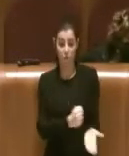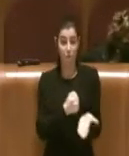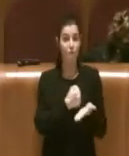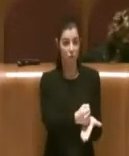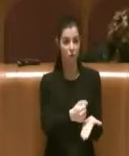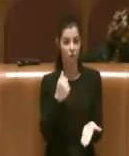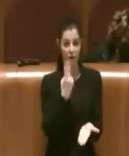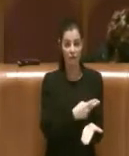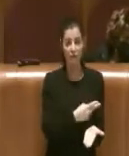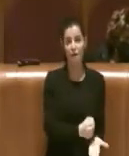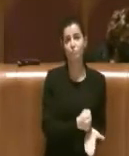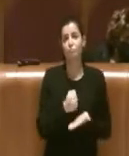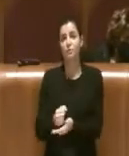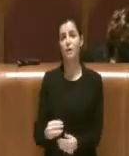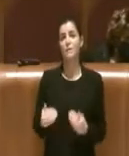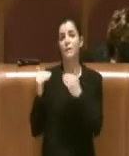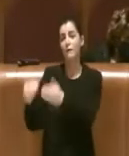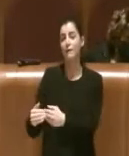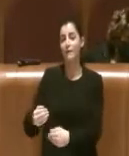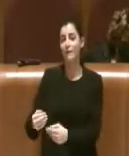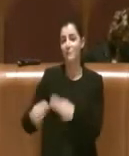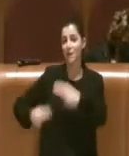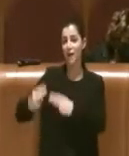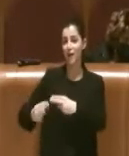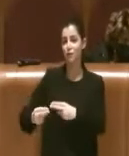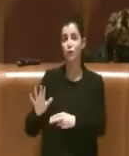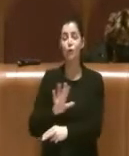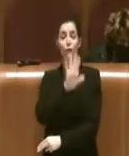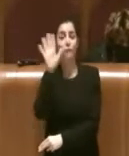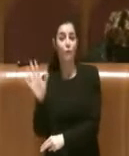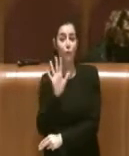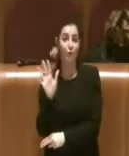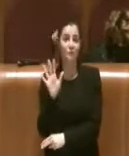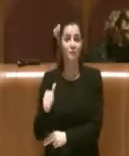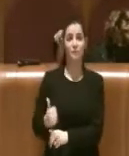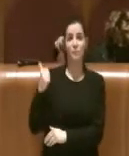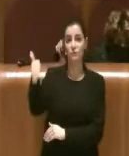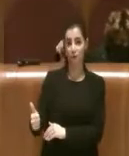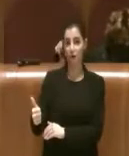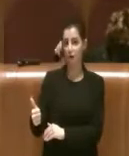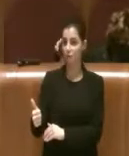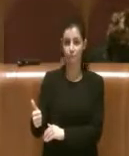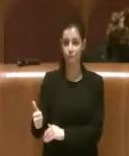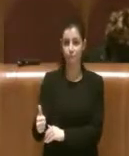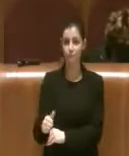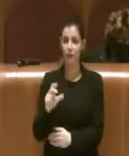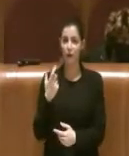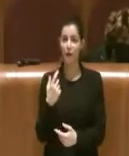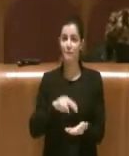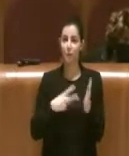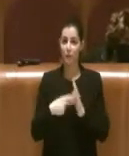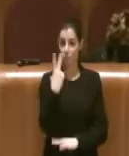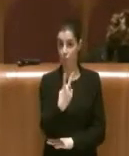nella prossima manovra di bilancio e verranno forse impegnati nel prossimo anno. Le cose sono due qua. O